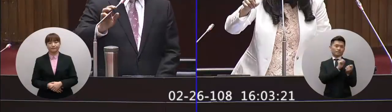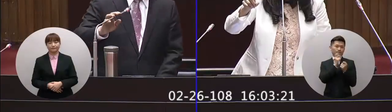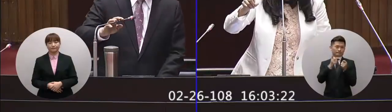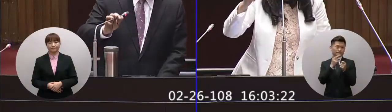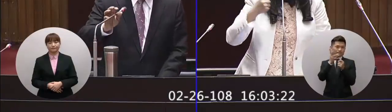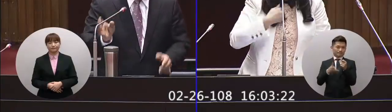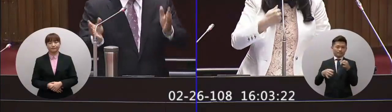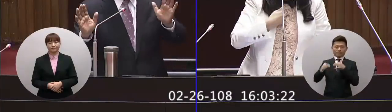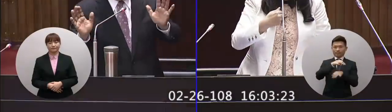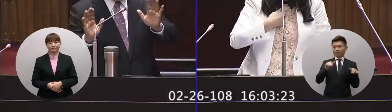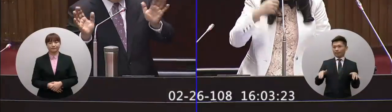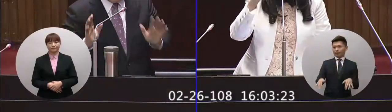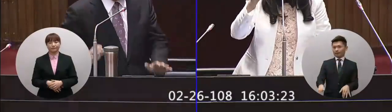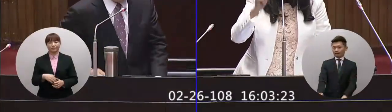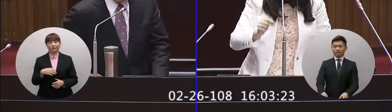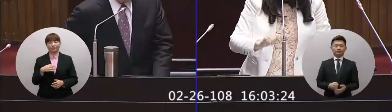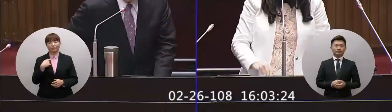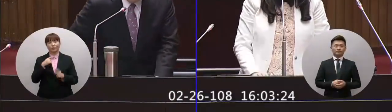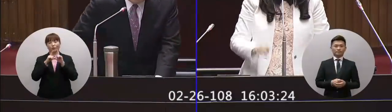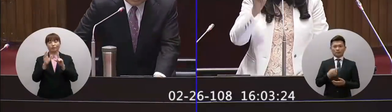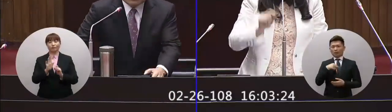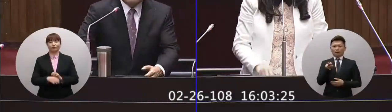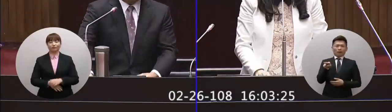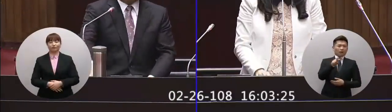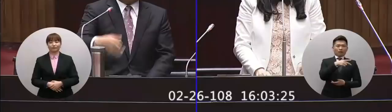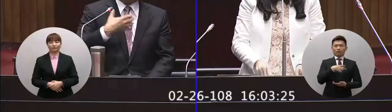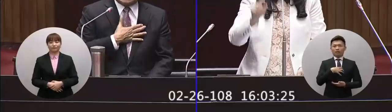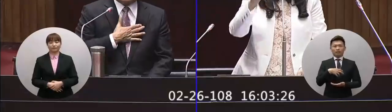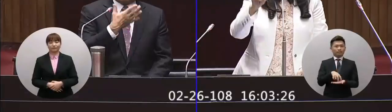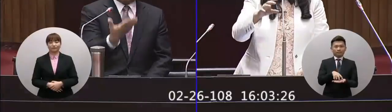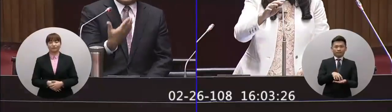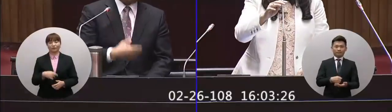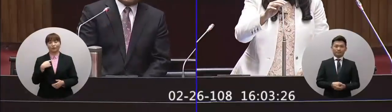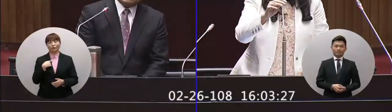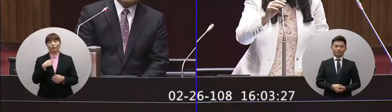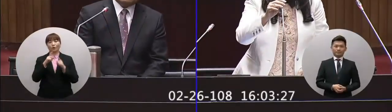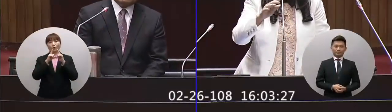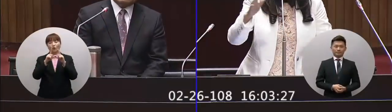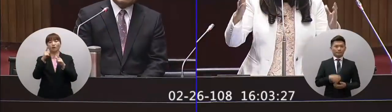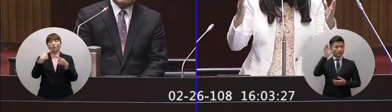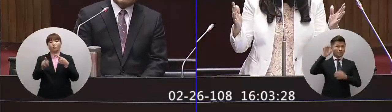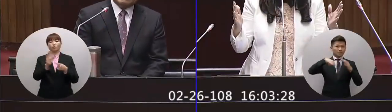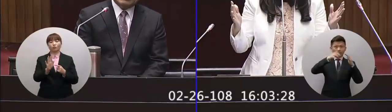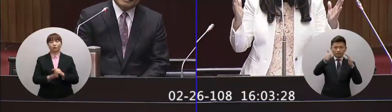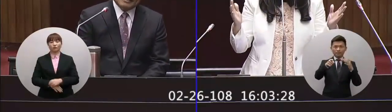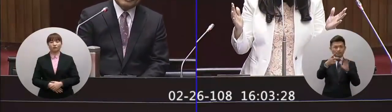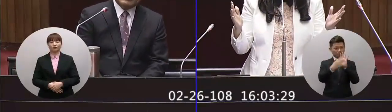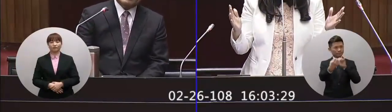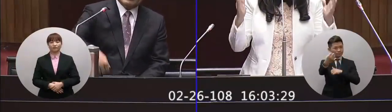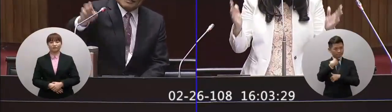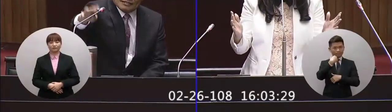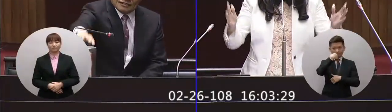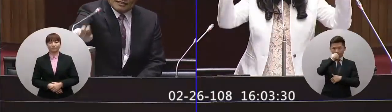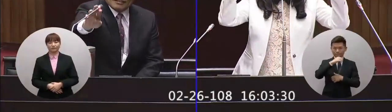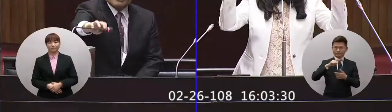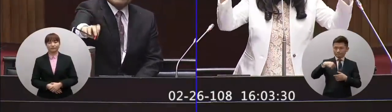經濟下滑的程度你如果要講我都不打斷我害怕讓我講你就不要打斷蘇院長你要讓我們知道台灣接